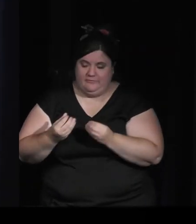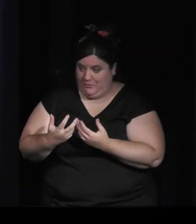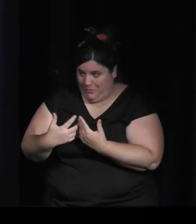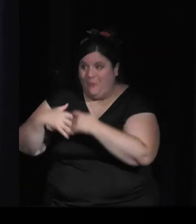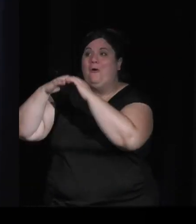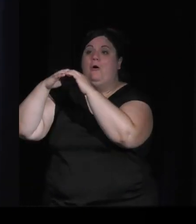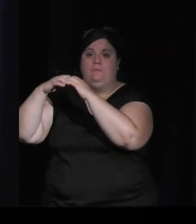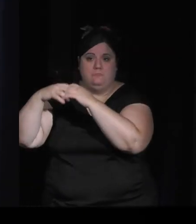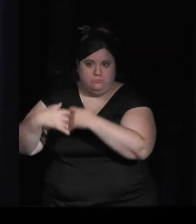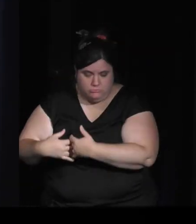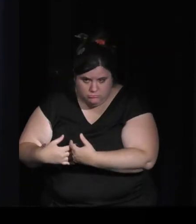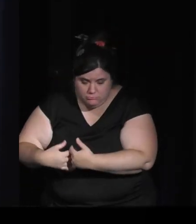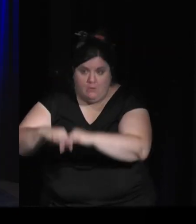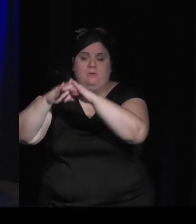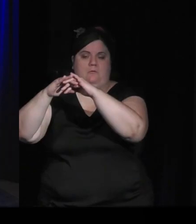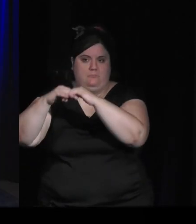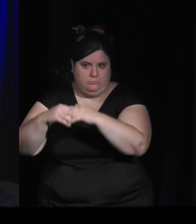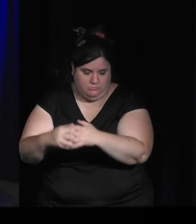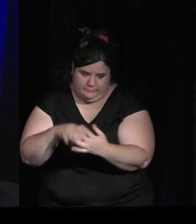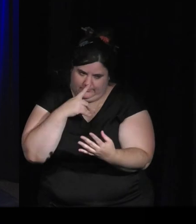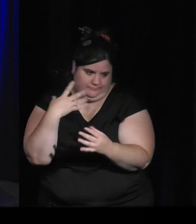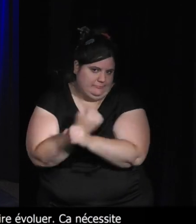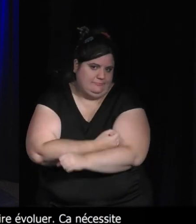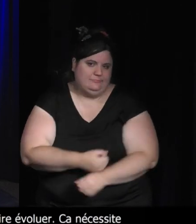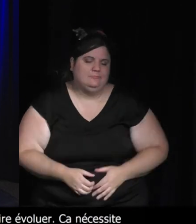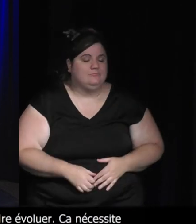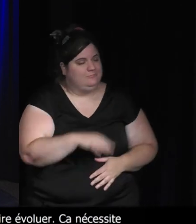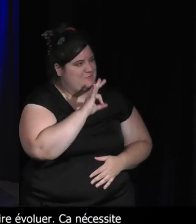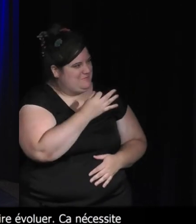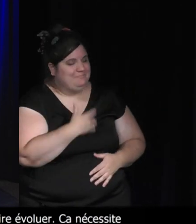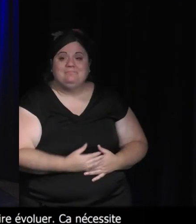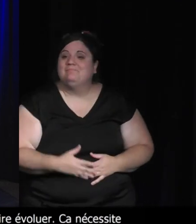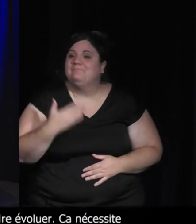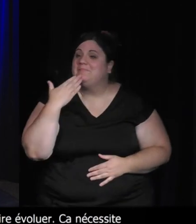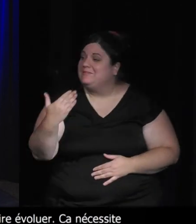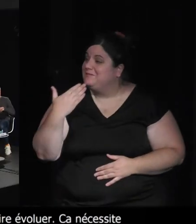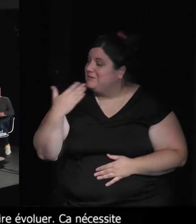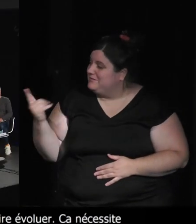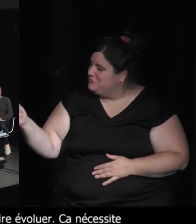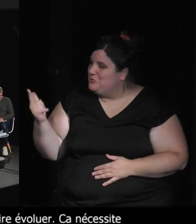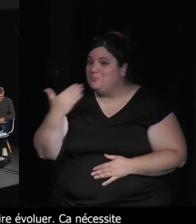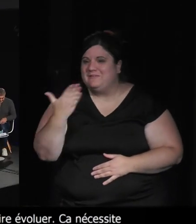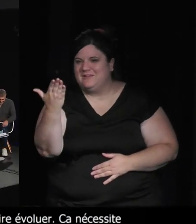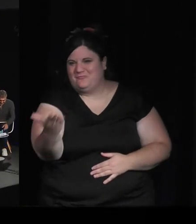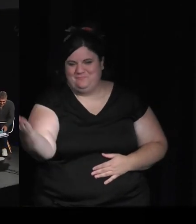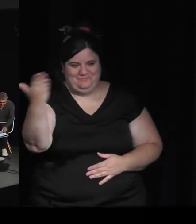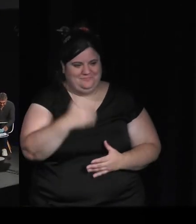malheureusement. Et il y aurait des choses à faire là-dessus, effectivement. Merci. Merci Mathieu, merci Thomas. Merci beaucoup. Merci à vous.